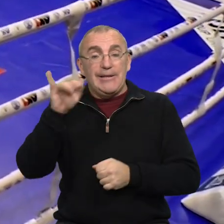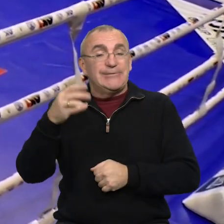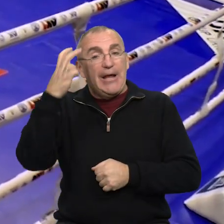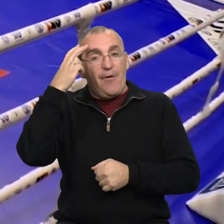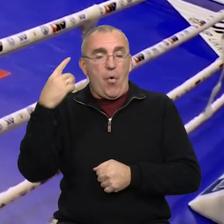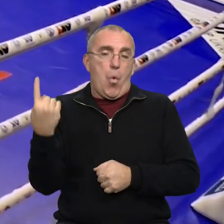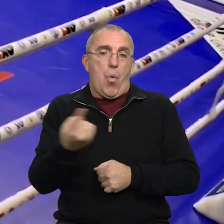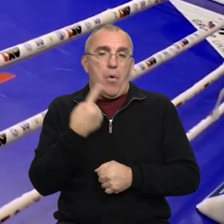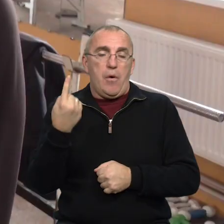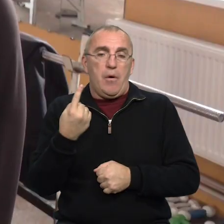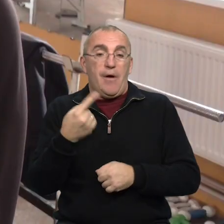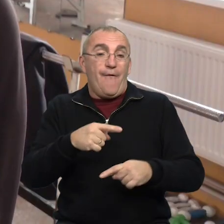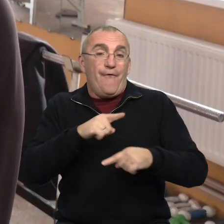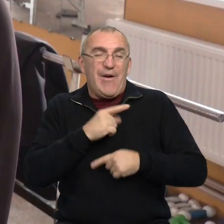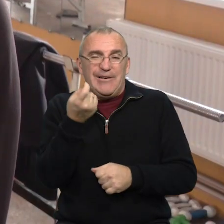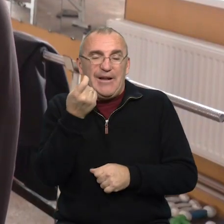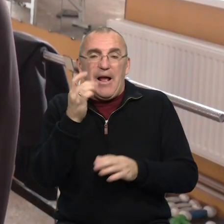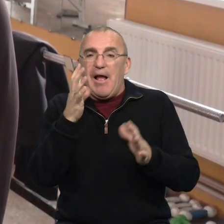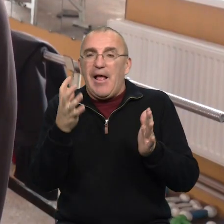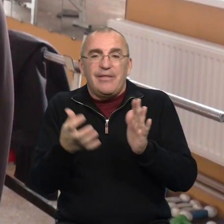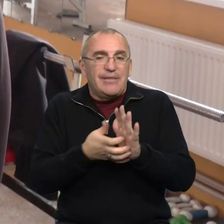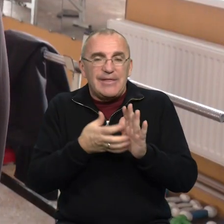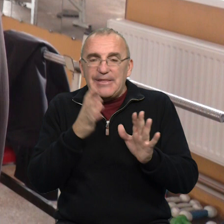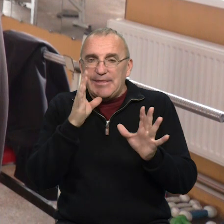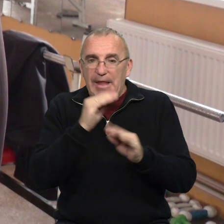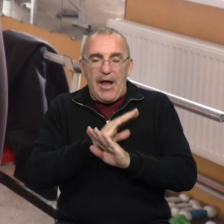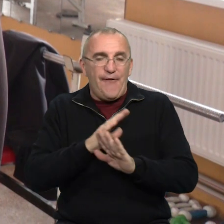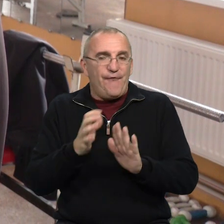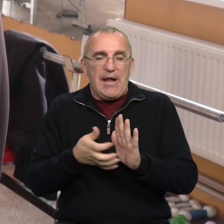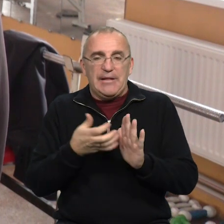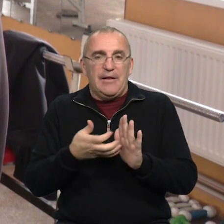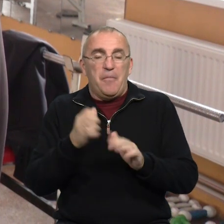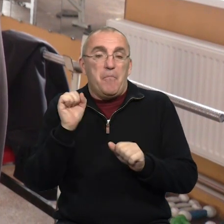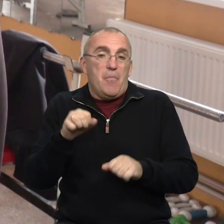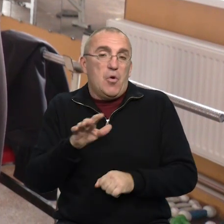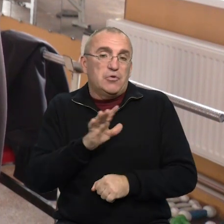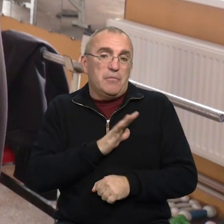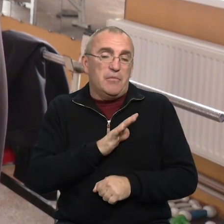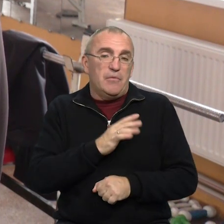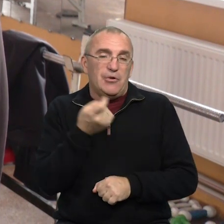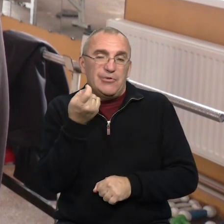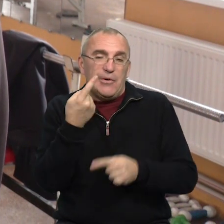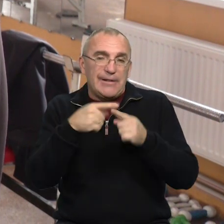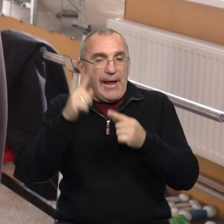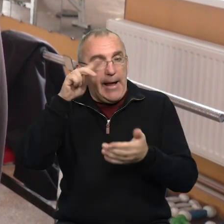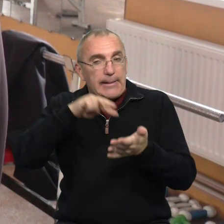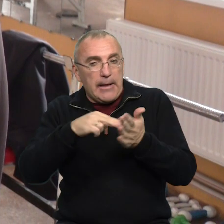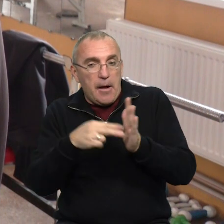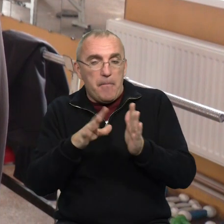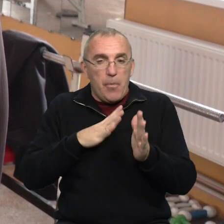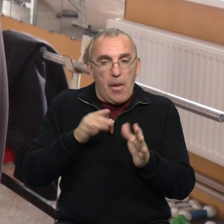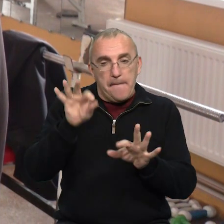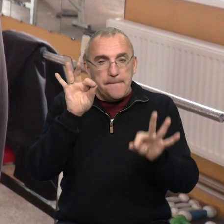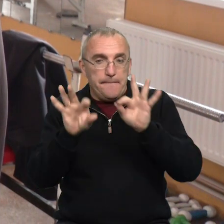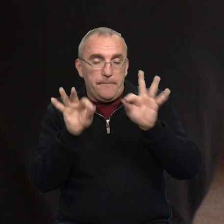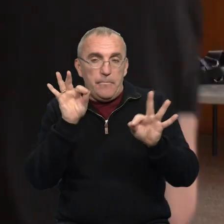Алієву з Київської області. Чуть фіналі не вистачило, тому що може другою тактику треба